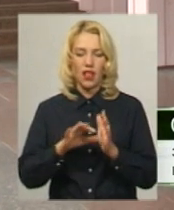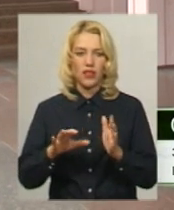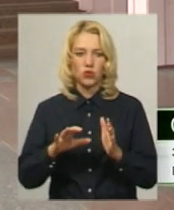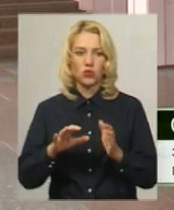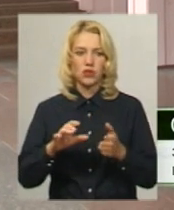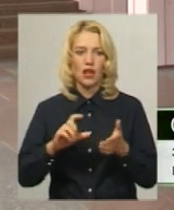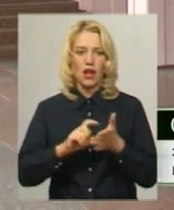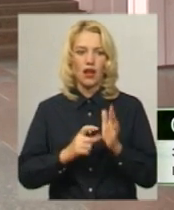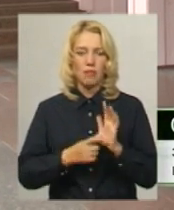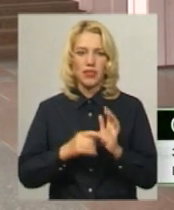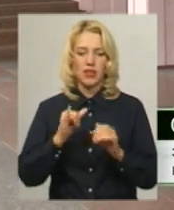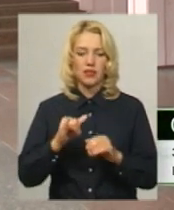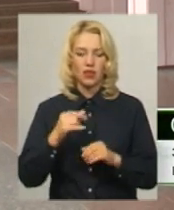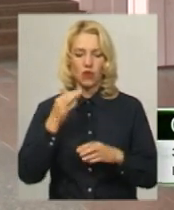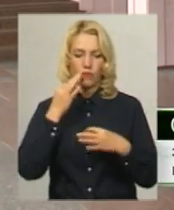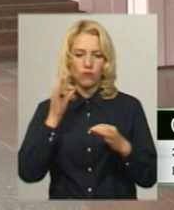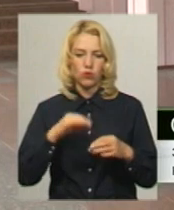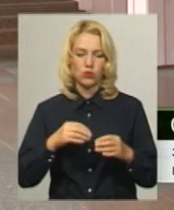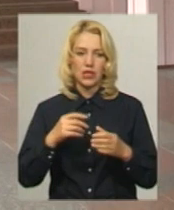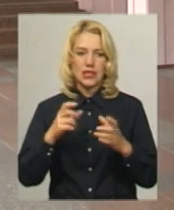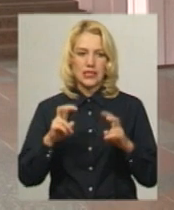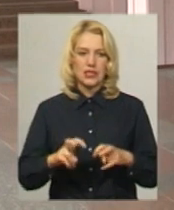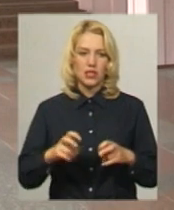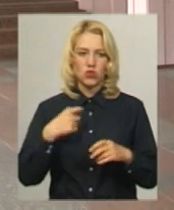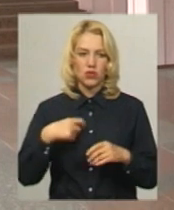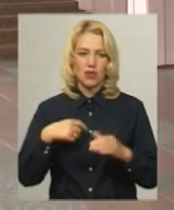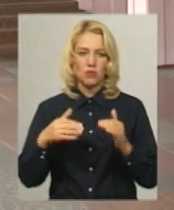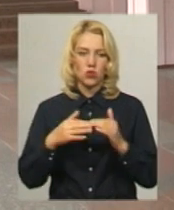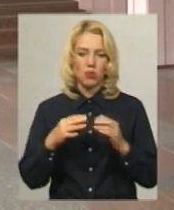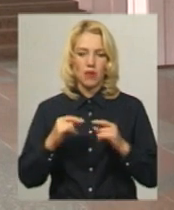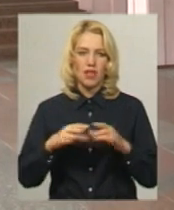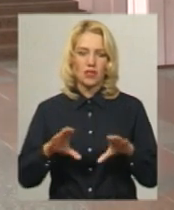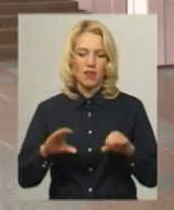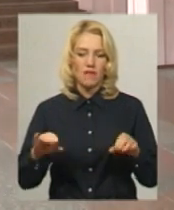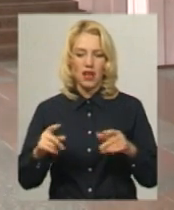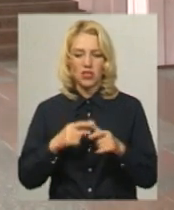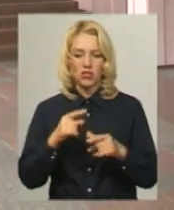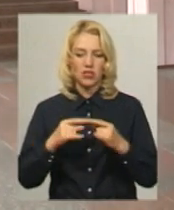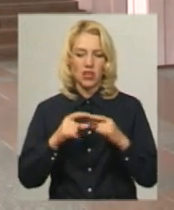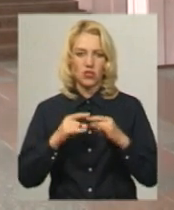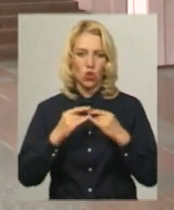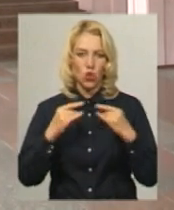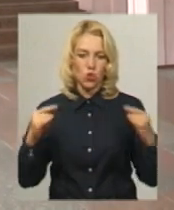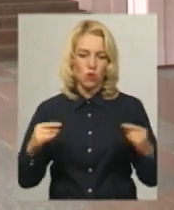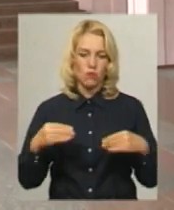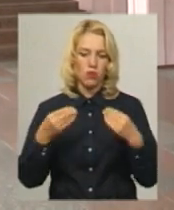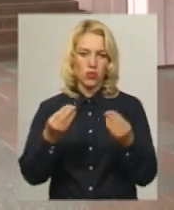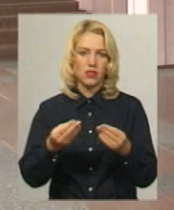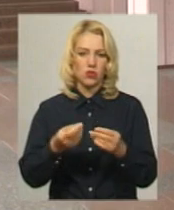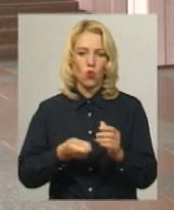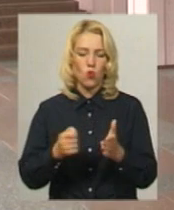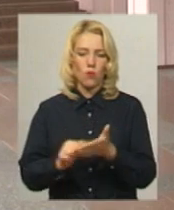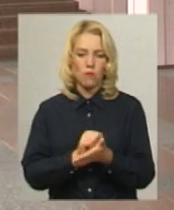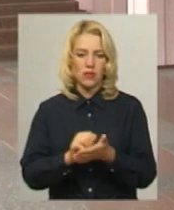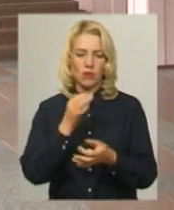комфортно, сидячи в себе вдома на дивані, чи за столом може подати свої документи до будь-якого вищого навчального